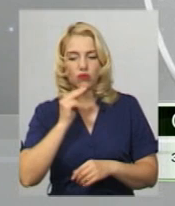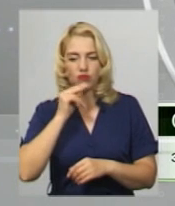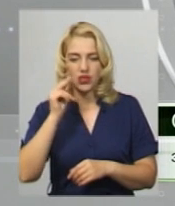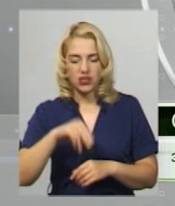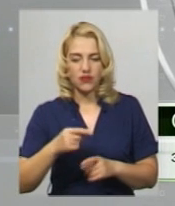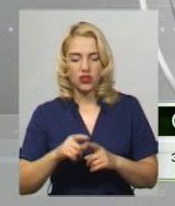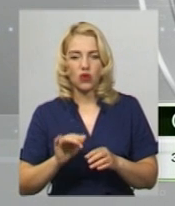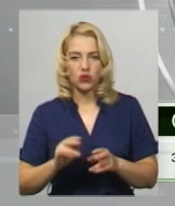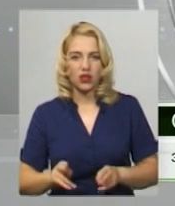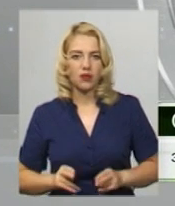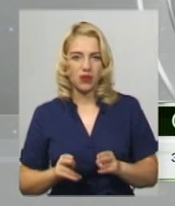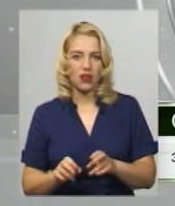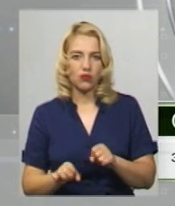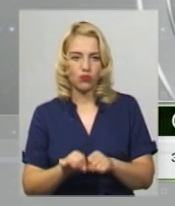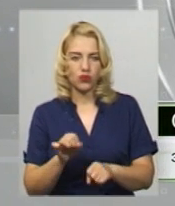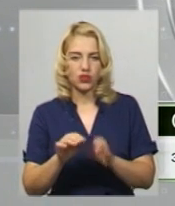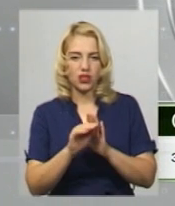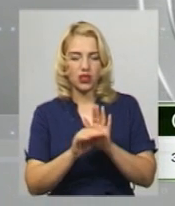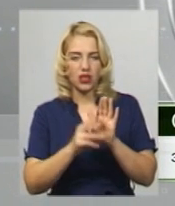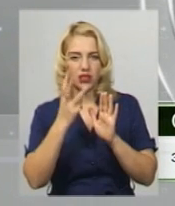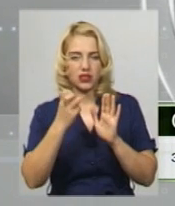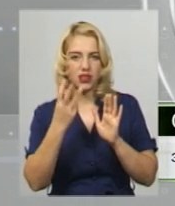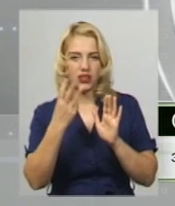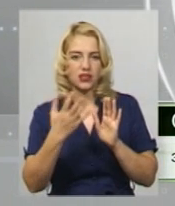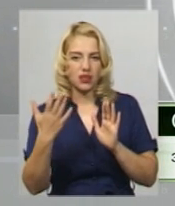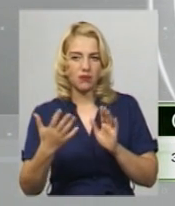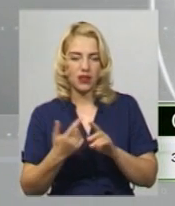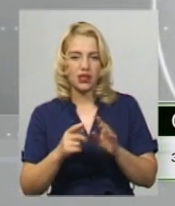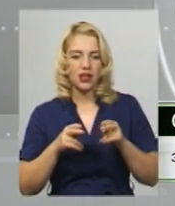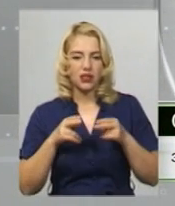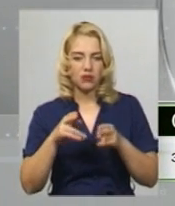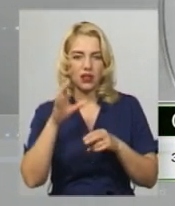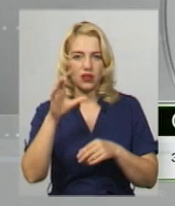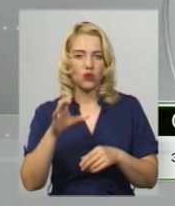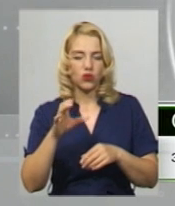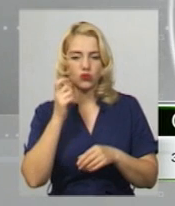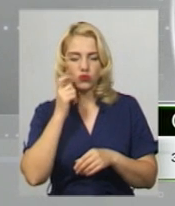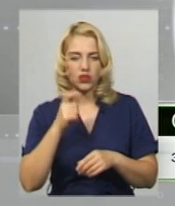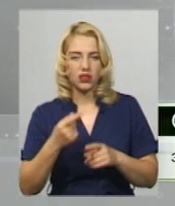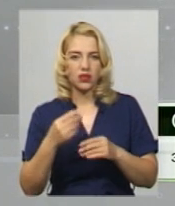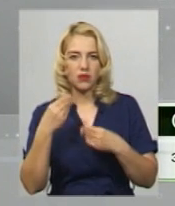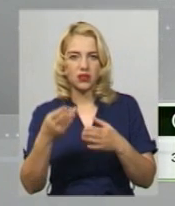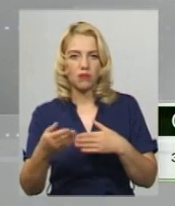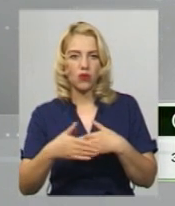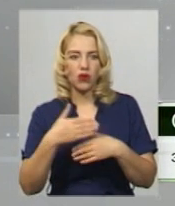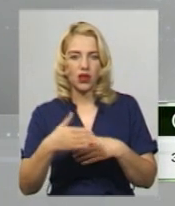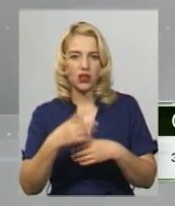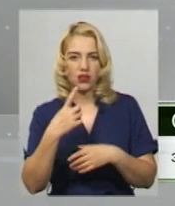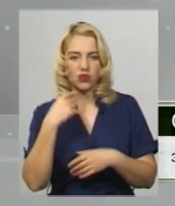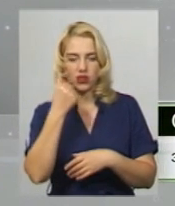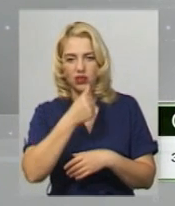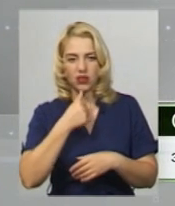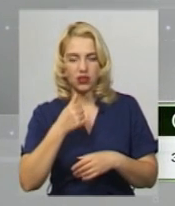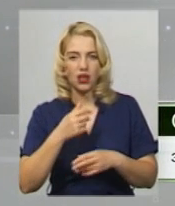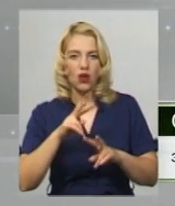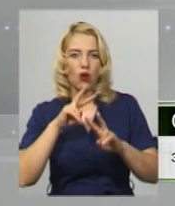вчиненні кримінального порушення за статтею 335 Кримінального кодексу України і призначена йому покарання у вигляді одного року